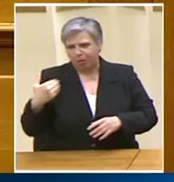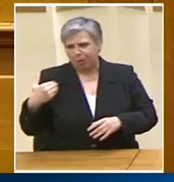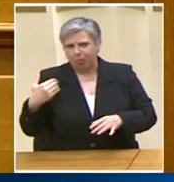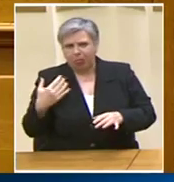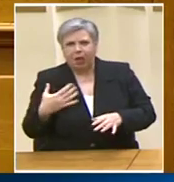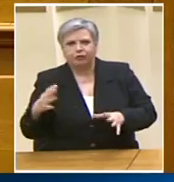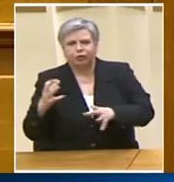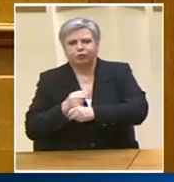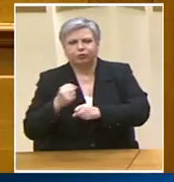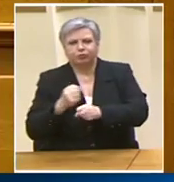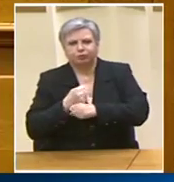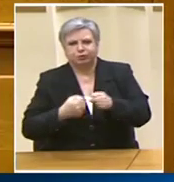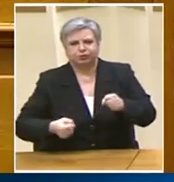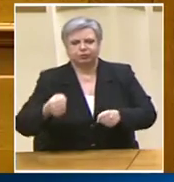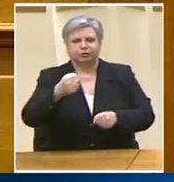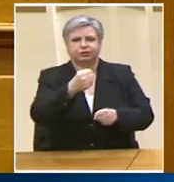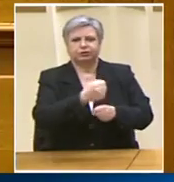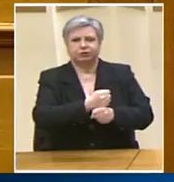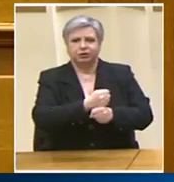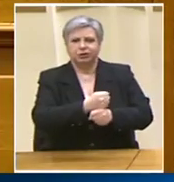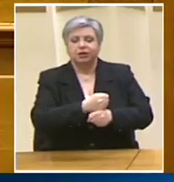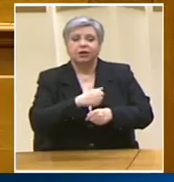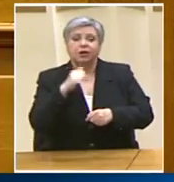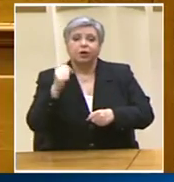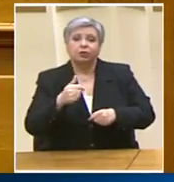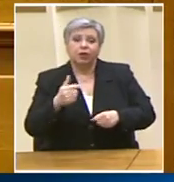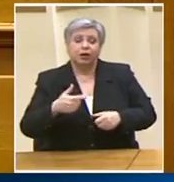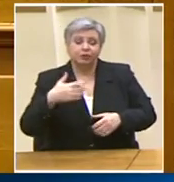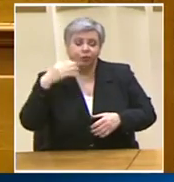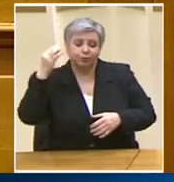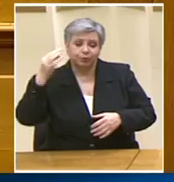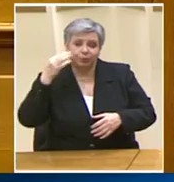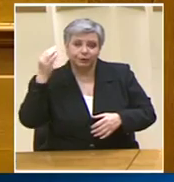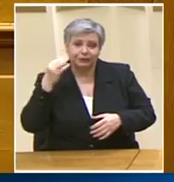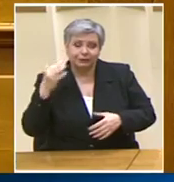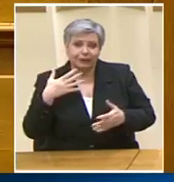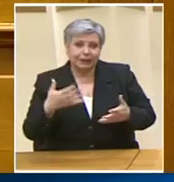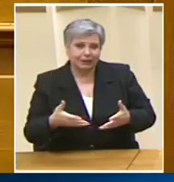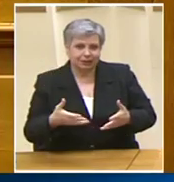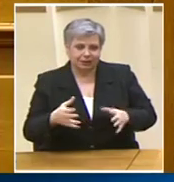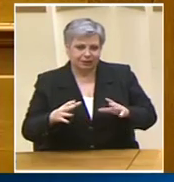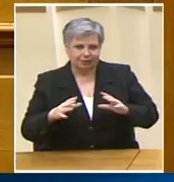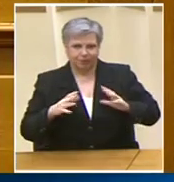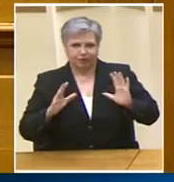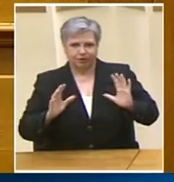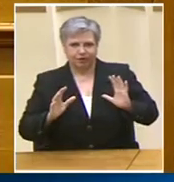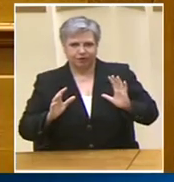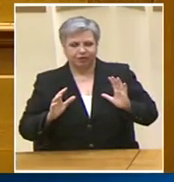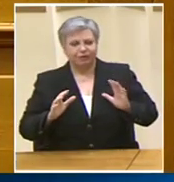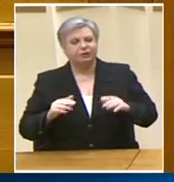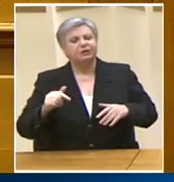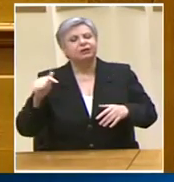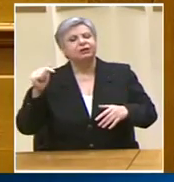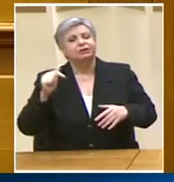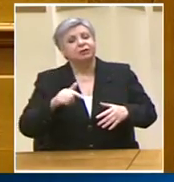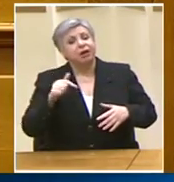λίγες μέρες μετά την εκλογική σας νίκη ότι αυτό το όραμα και αυτό το σχέδιο τα στερίστε σας διαβεβαιώνω ότι με αυτή τη λογική